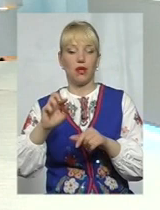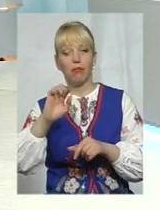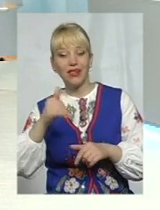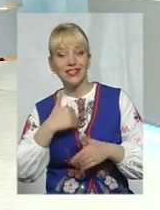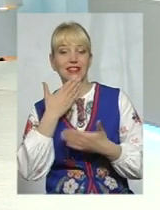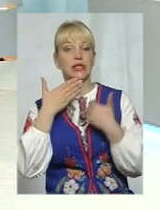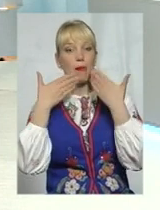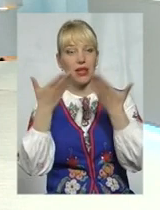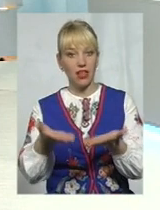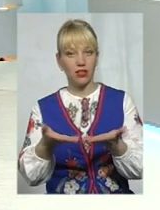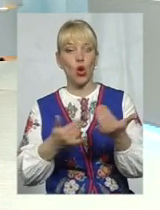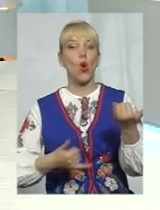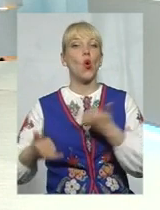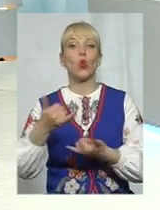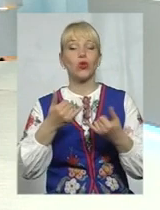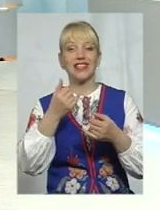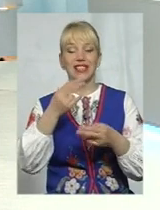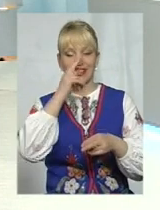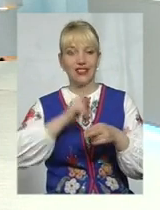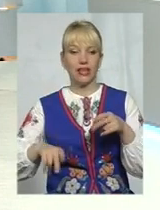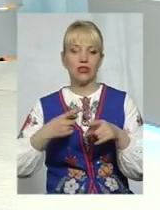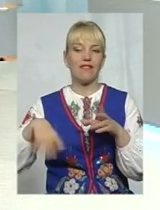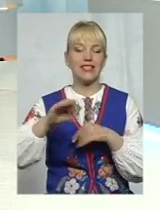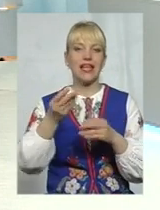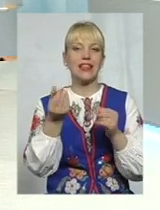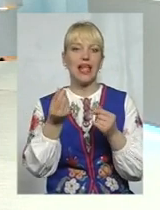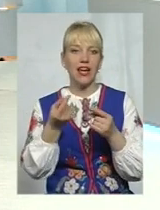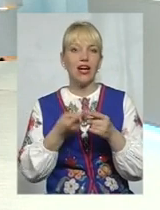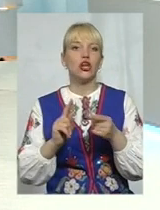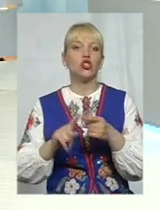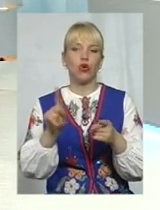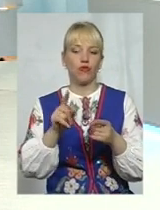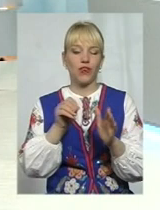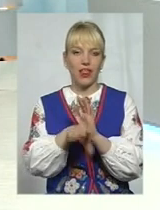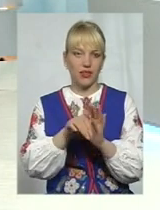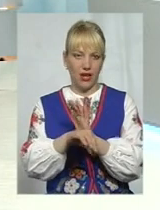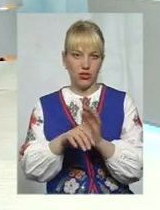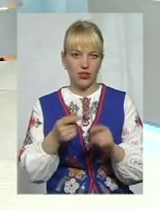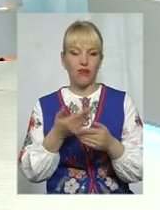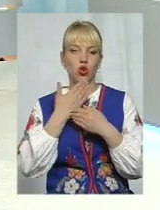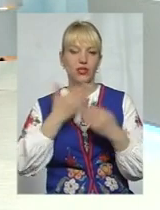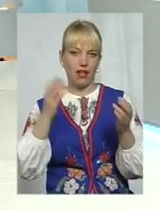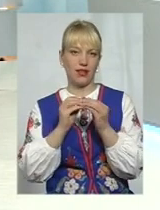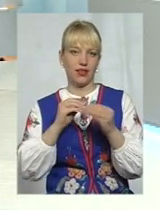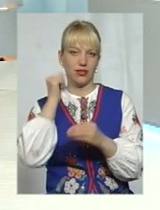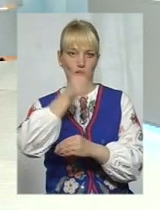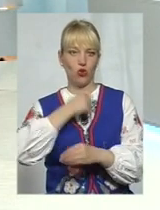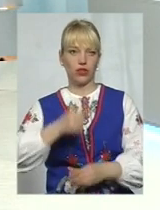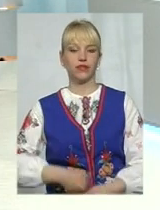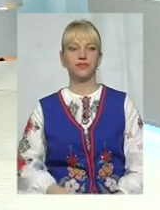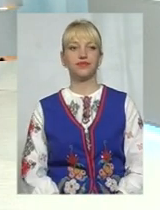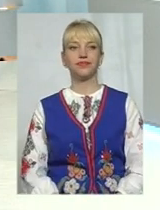запитати, куди ділося все те, що вкладався в цей аеропорт, хоча протягом останніх десятиліття, тому не останніх десятих років.